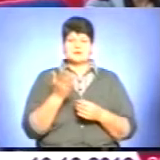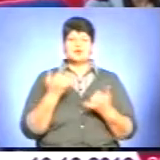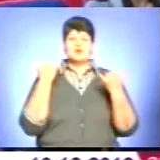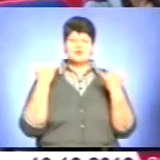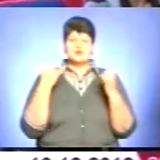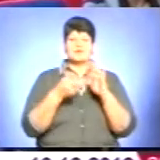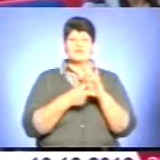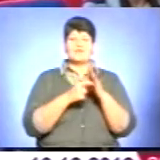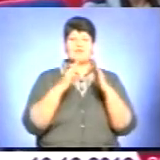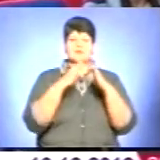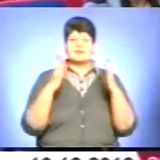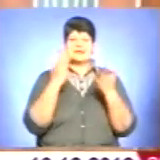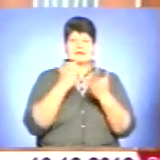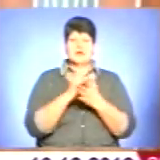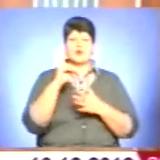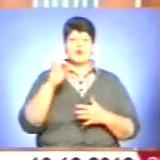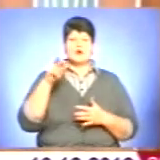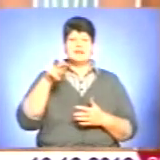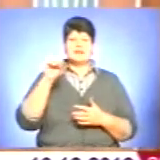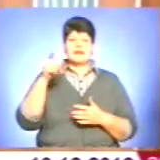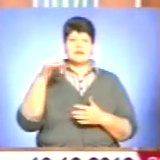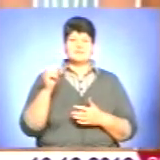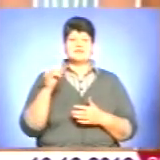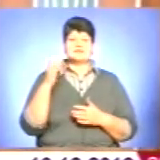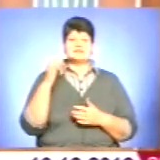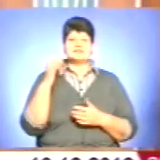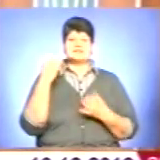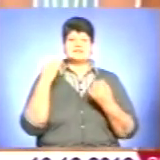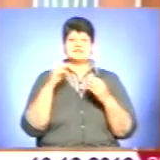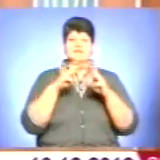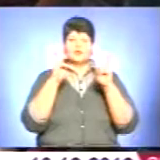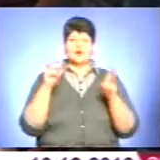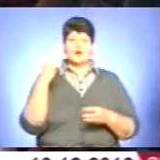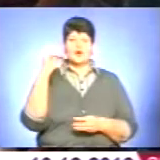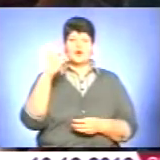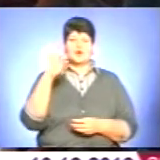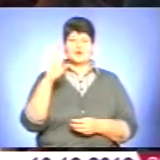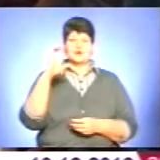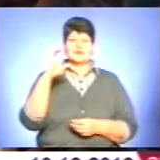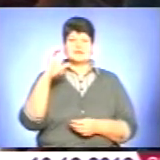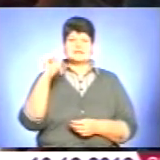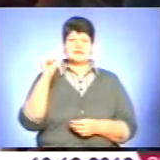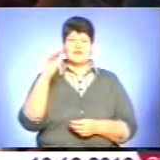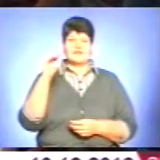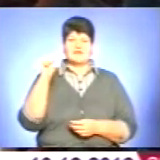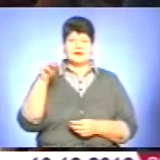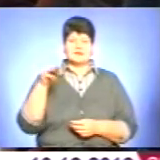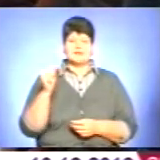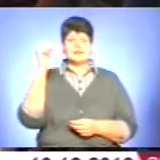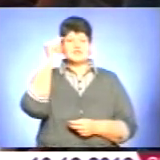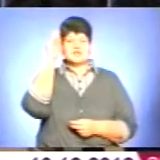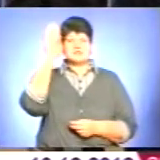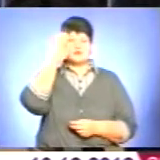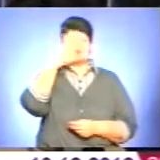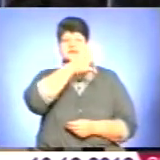корпусів монастиря діє колегіум імені Святого Йосифата гуманітарно-природничого спрямування, де навчаються хлопці зі